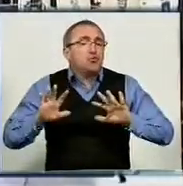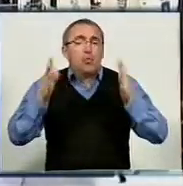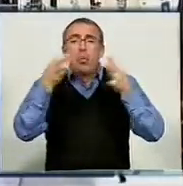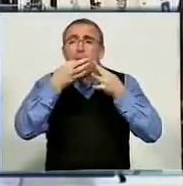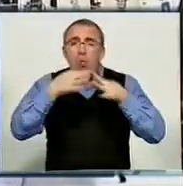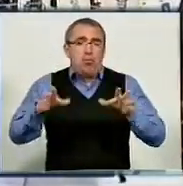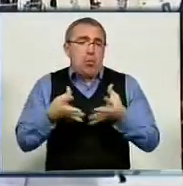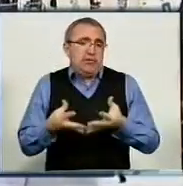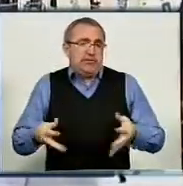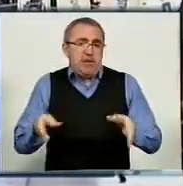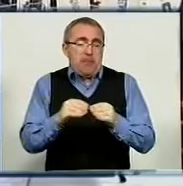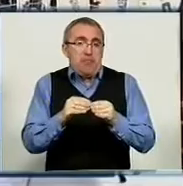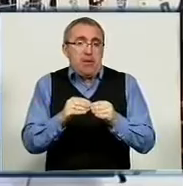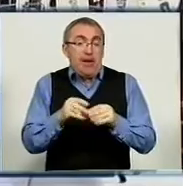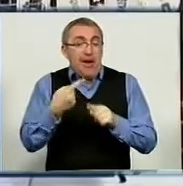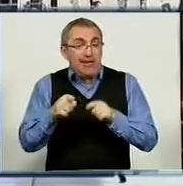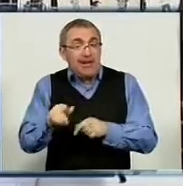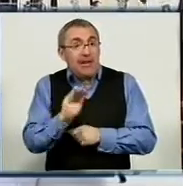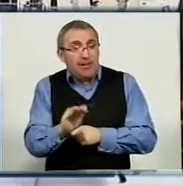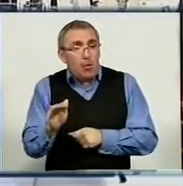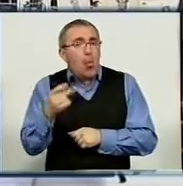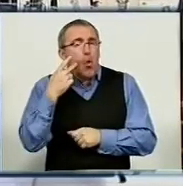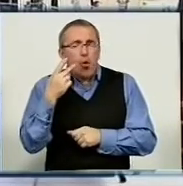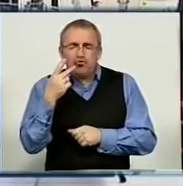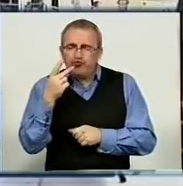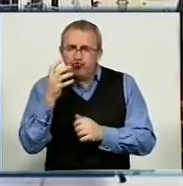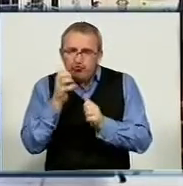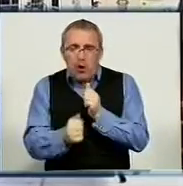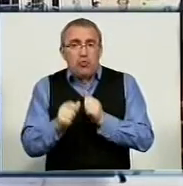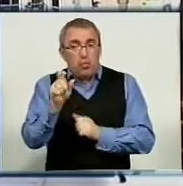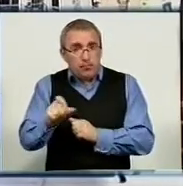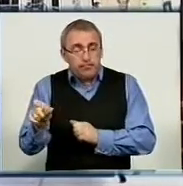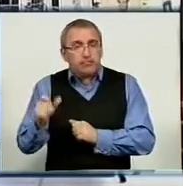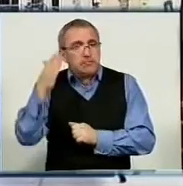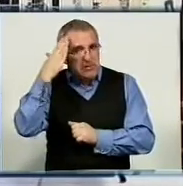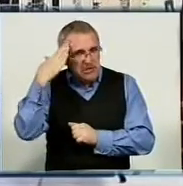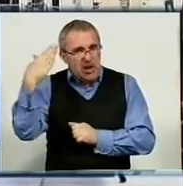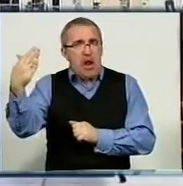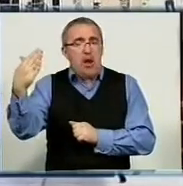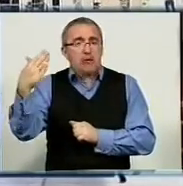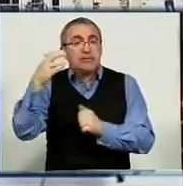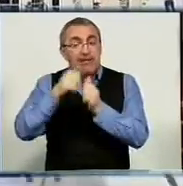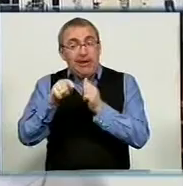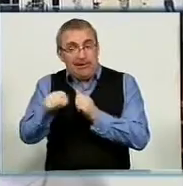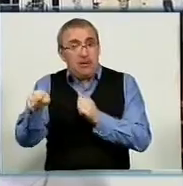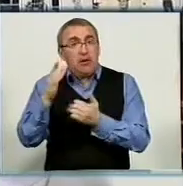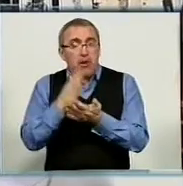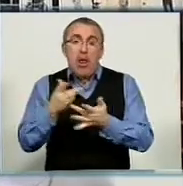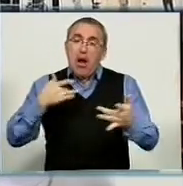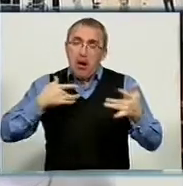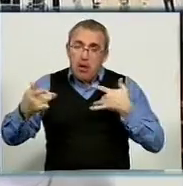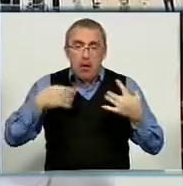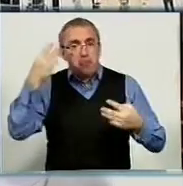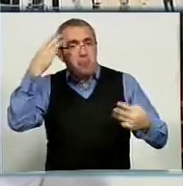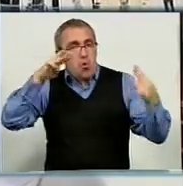сім'ї, але ці діти дуже часто і ці люди, вони талантливі, серед них є і актери, і